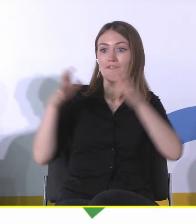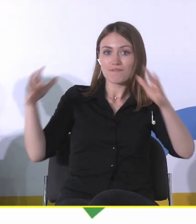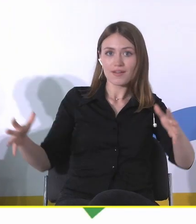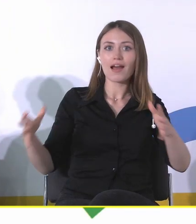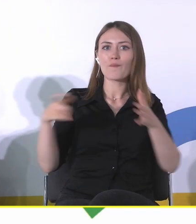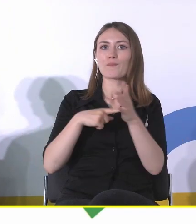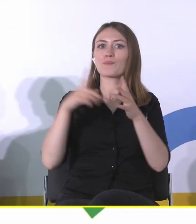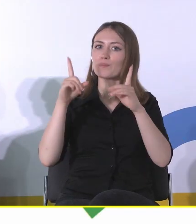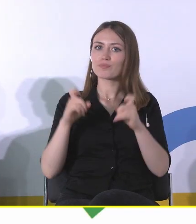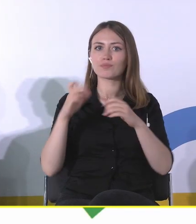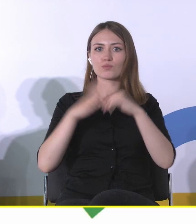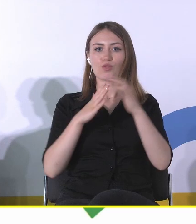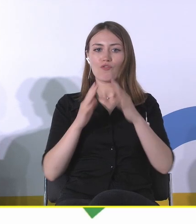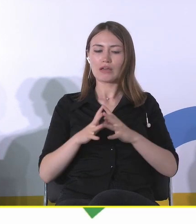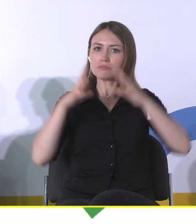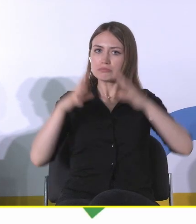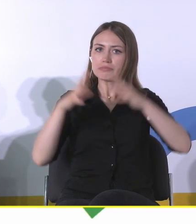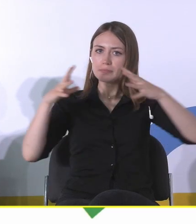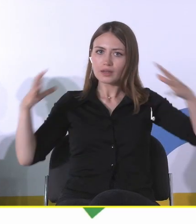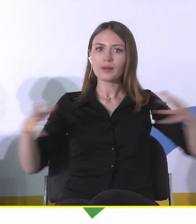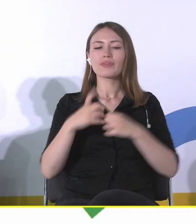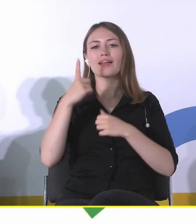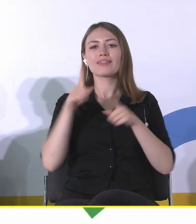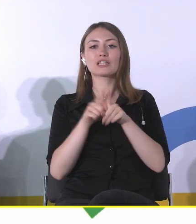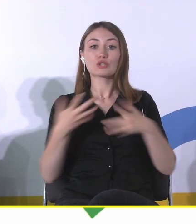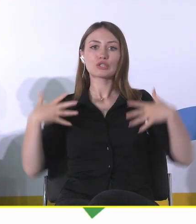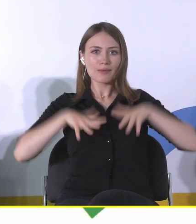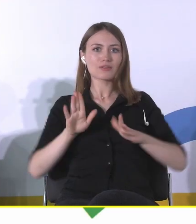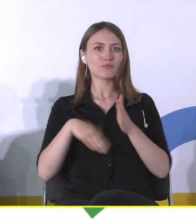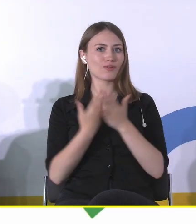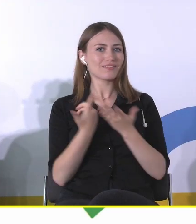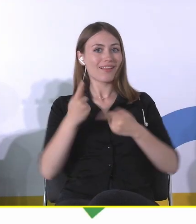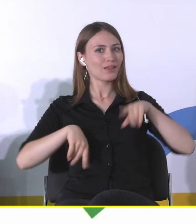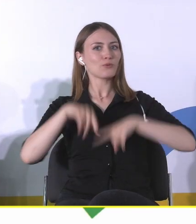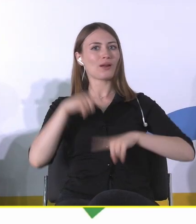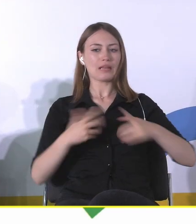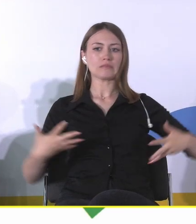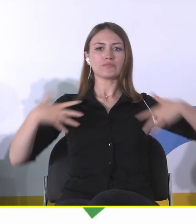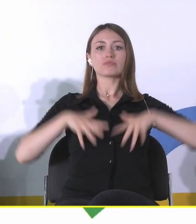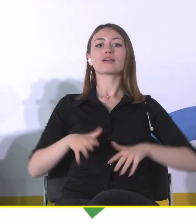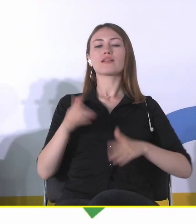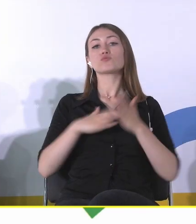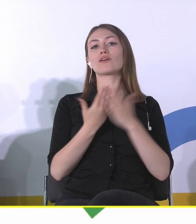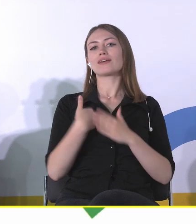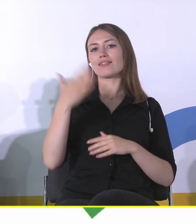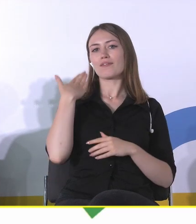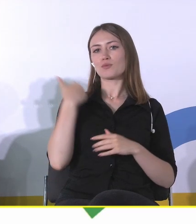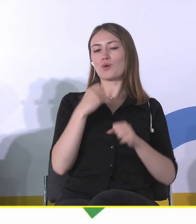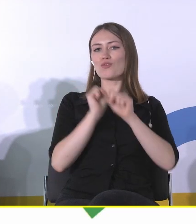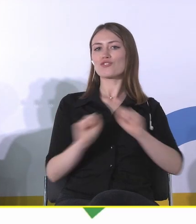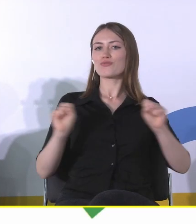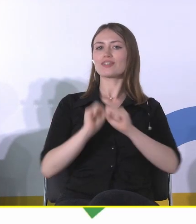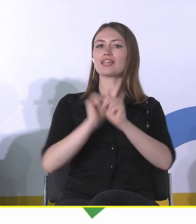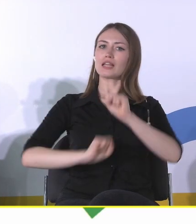tożsamość może być też gdzieś tam taka pierwotna, naturalna. I ja sobie swego czasu zrobiłem takie ćwiczenie. Powstała